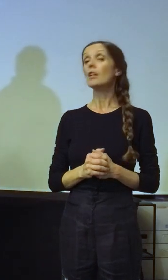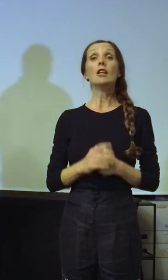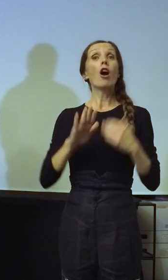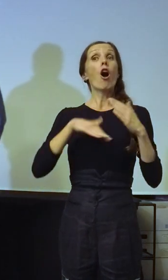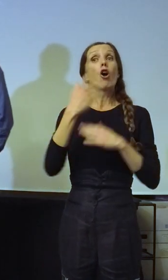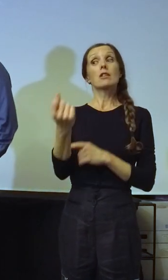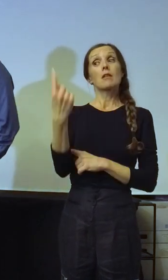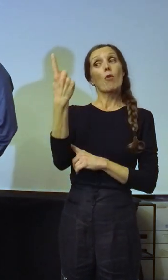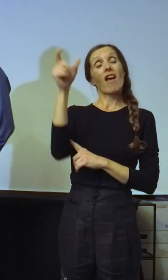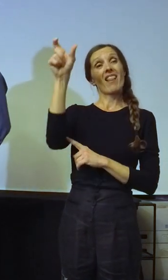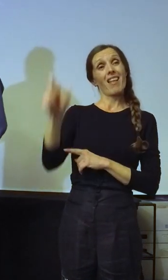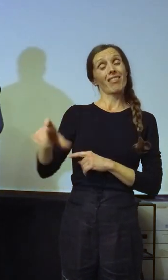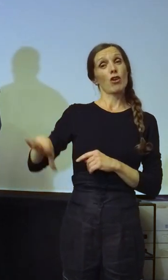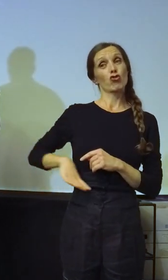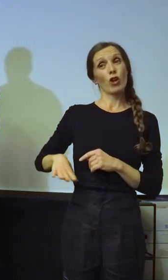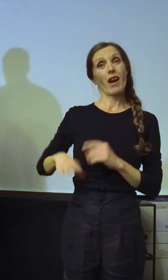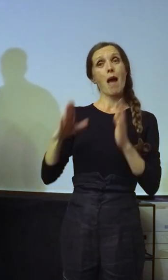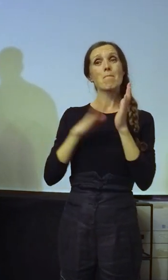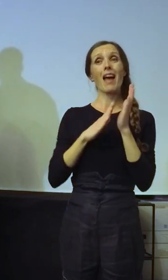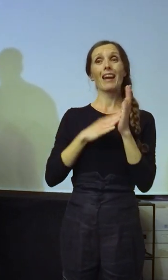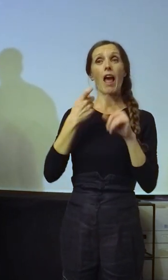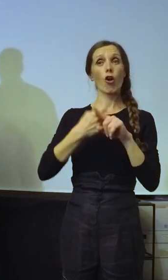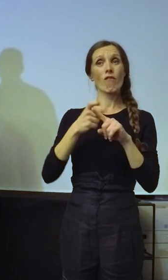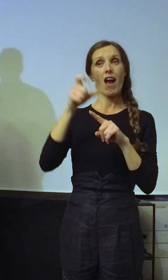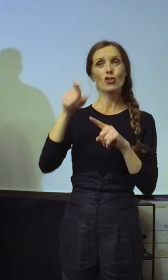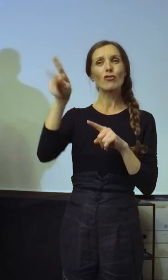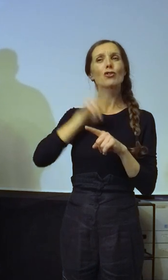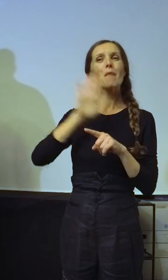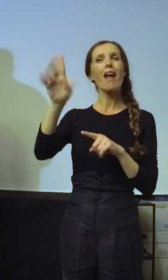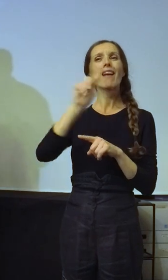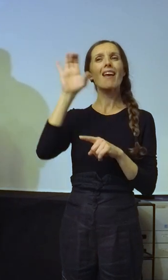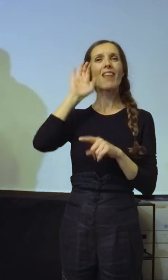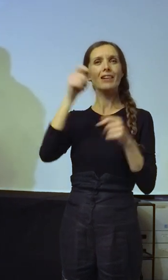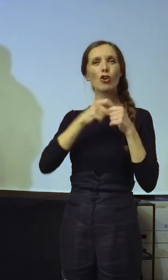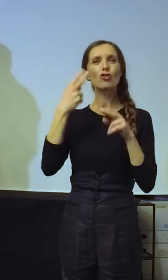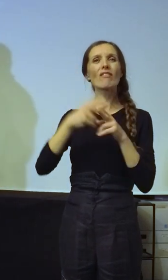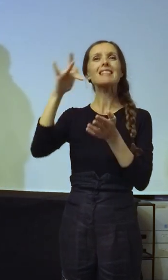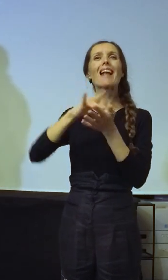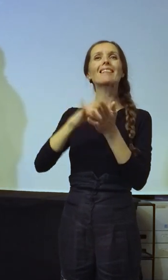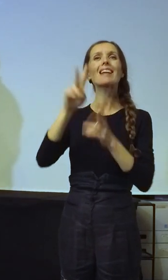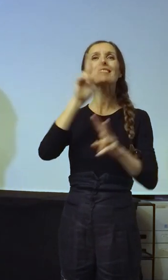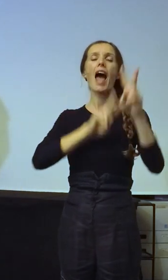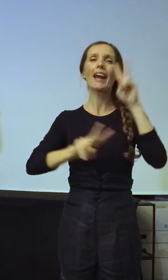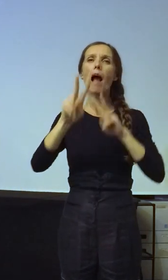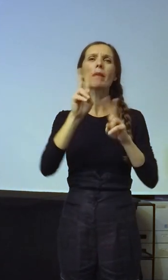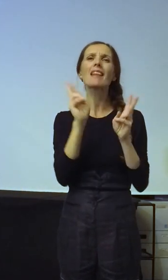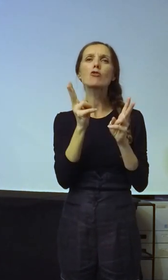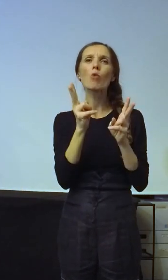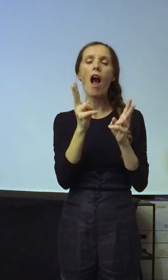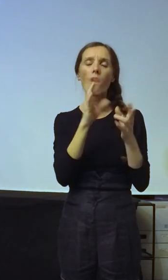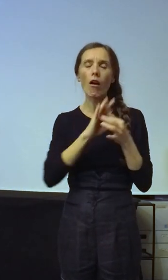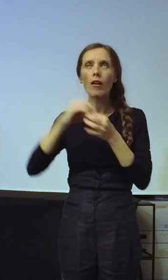Onda se pojavila jedna žena. Marina Kovačević, sa svojom nevladinom organizacijom, Centar za rehabilitaciju i imaginacijom,